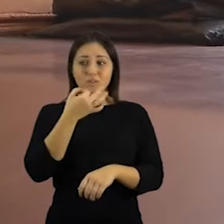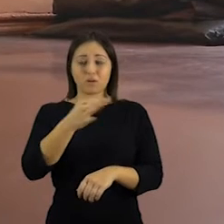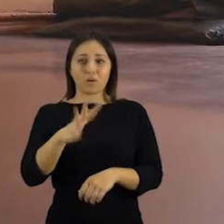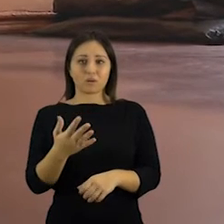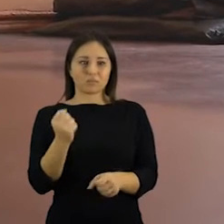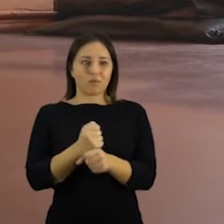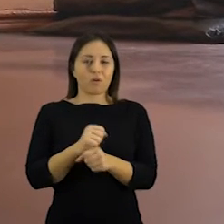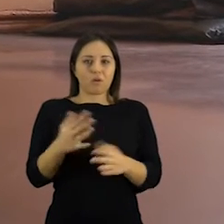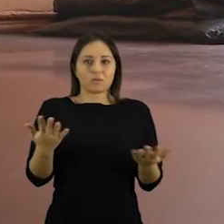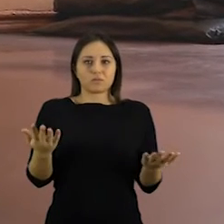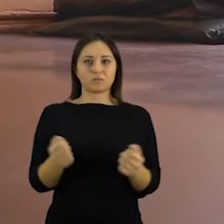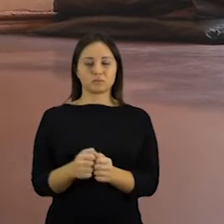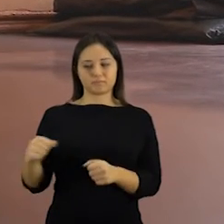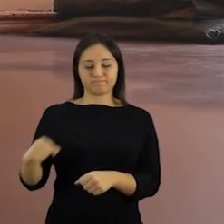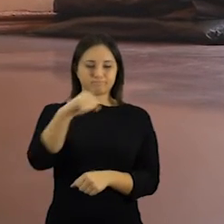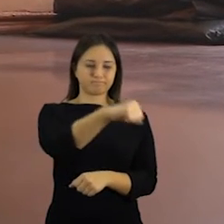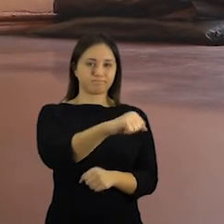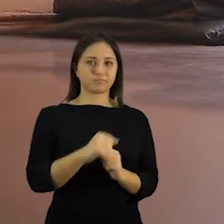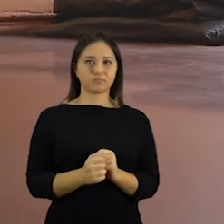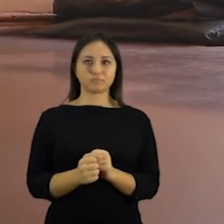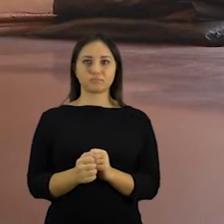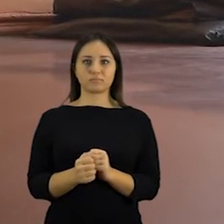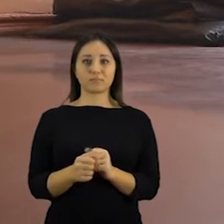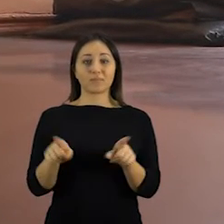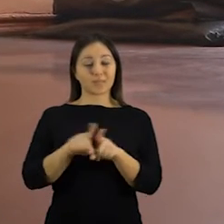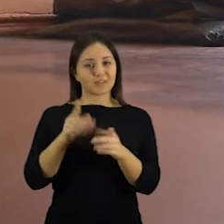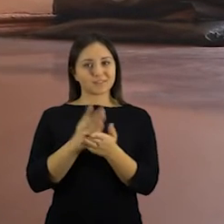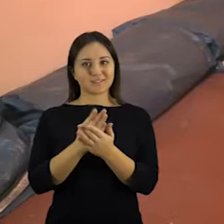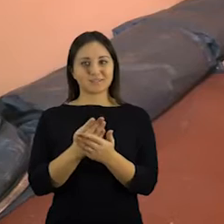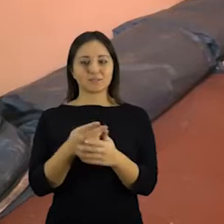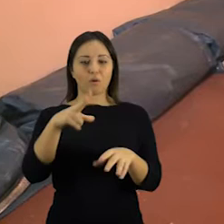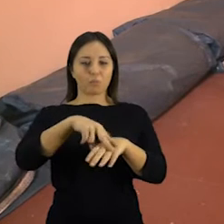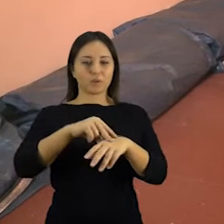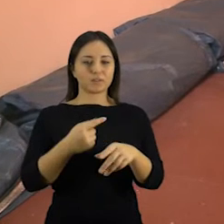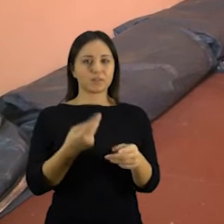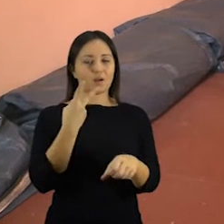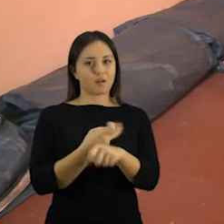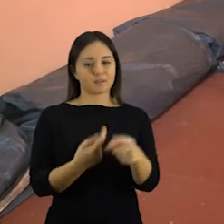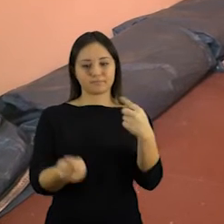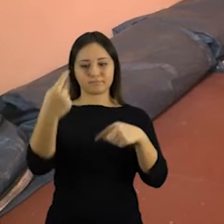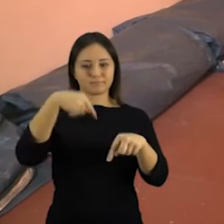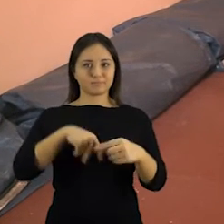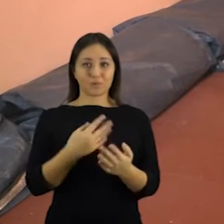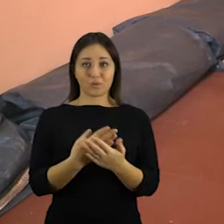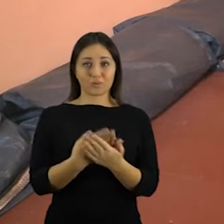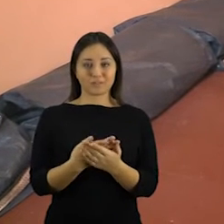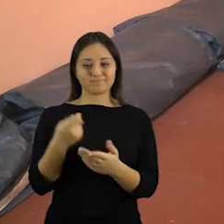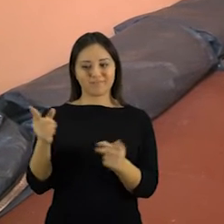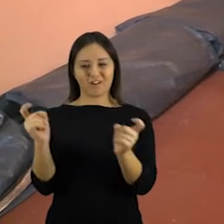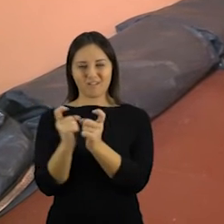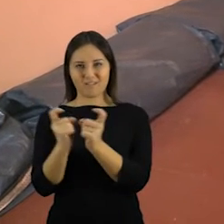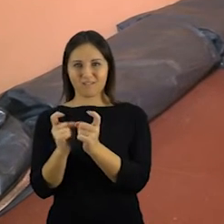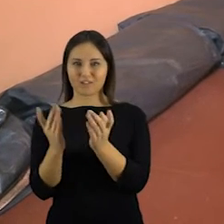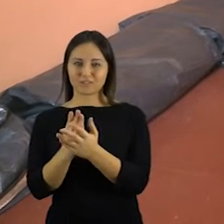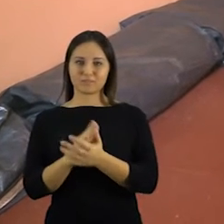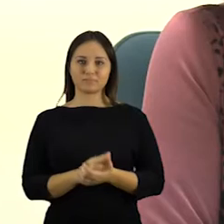neturėdamos iš ko rinktis, juos čia ir atgabena. Pasitaiko atveju, kai policijos pareigūnams tenka į nakvinės namus sugrįžti atgal ir malšinti